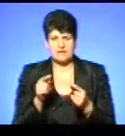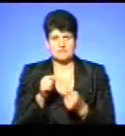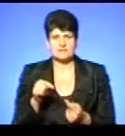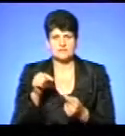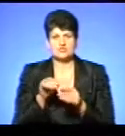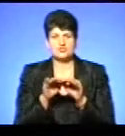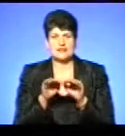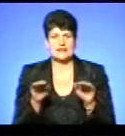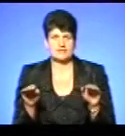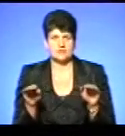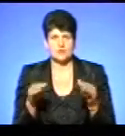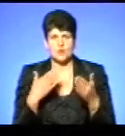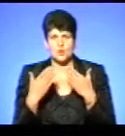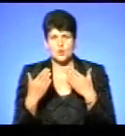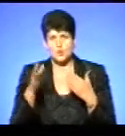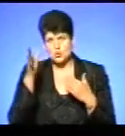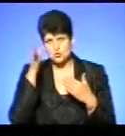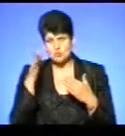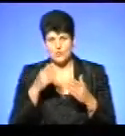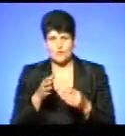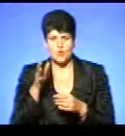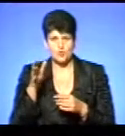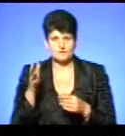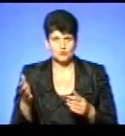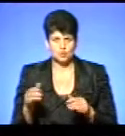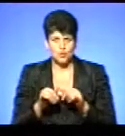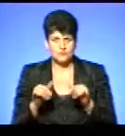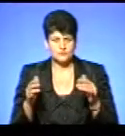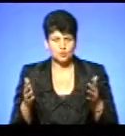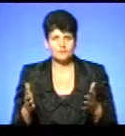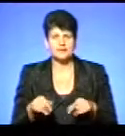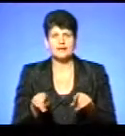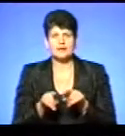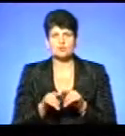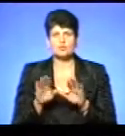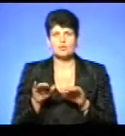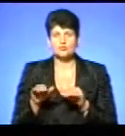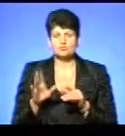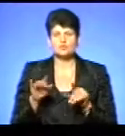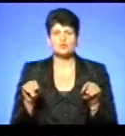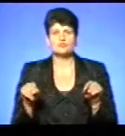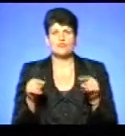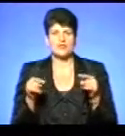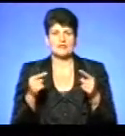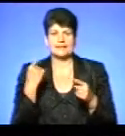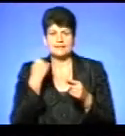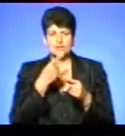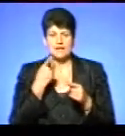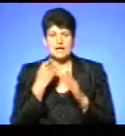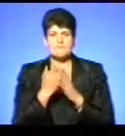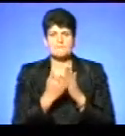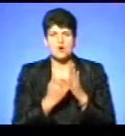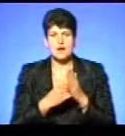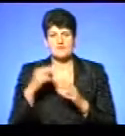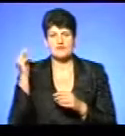рівня розумового розвитку. Також, відповідно, потім будуть створюватися індивідуальні програми